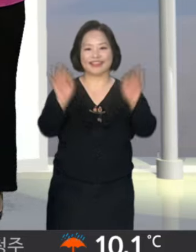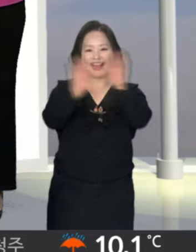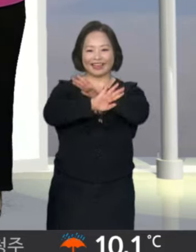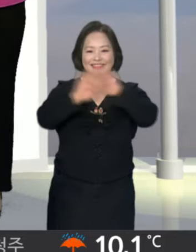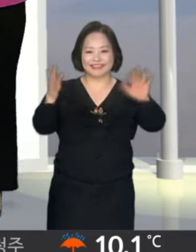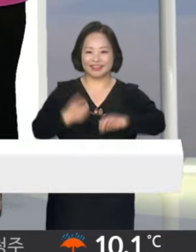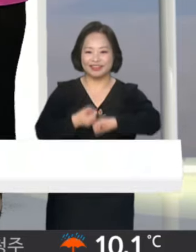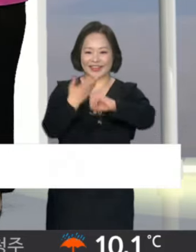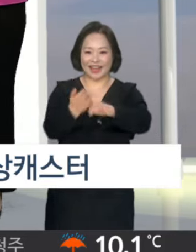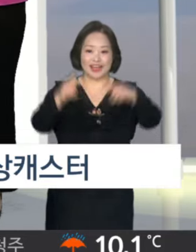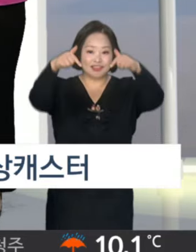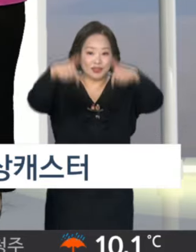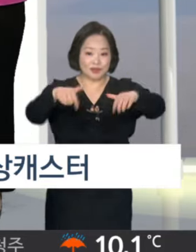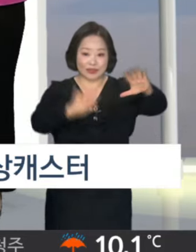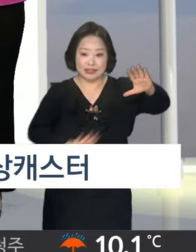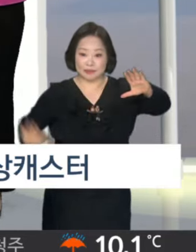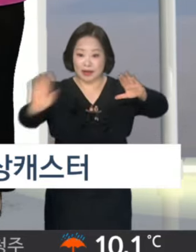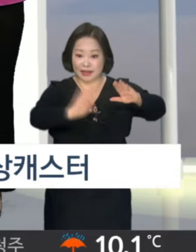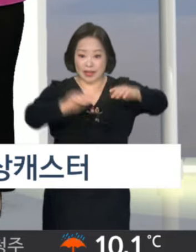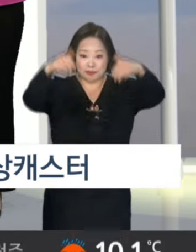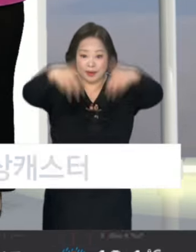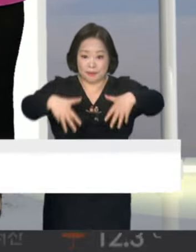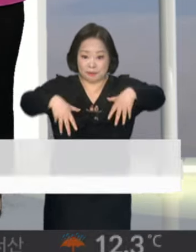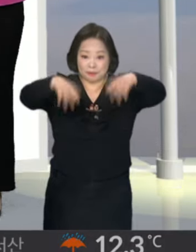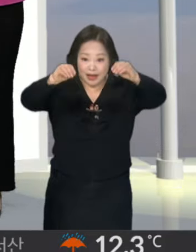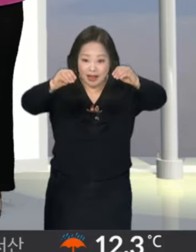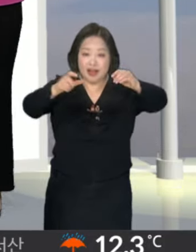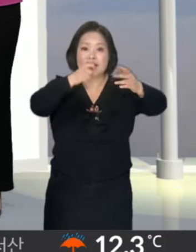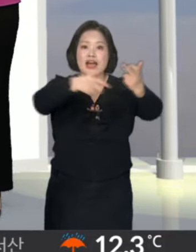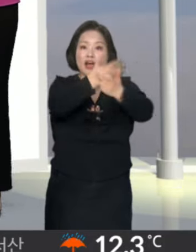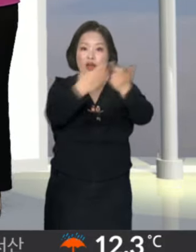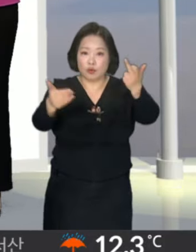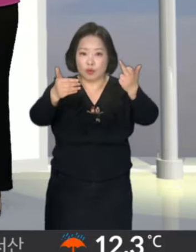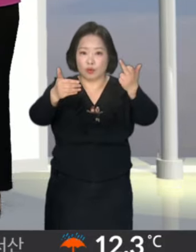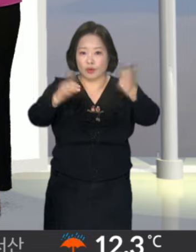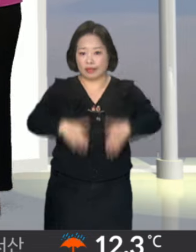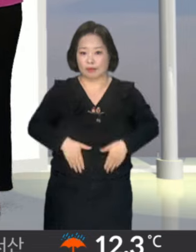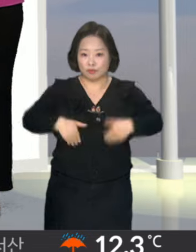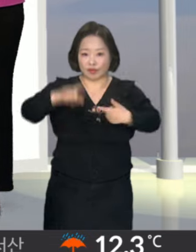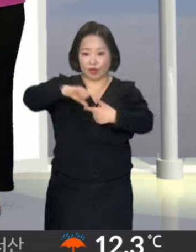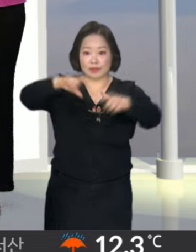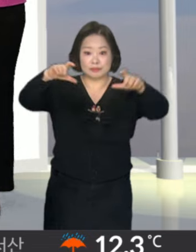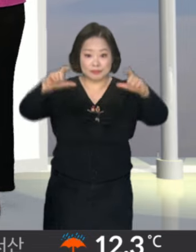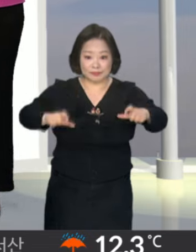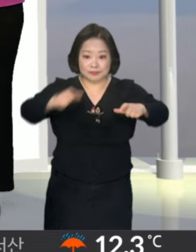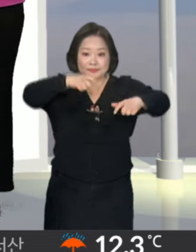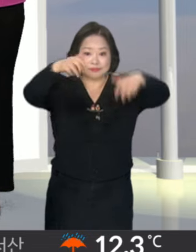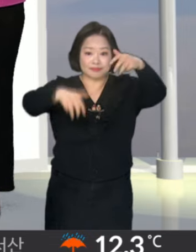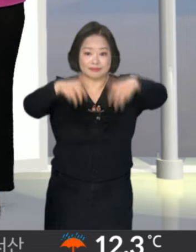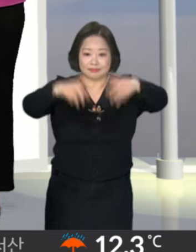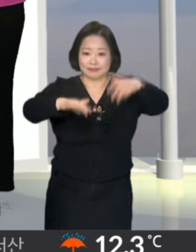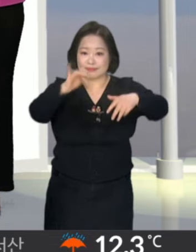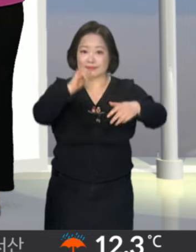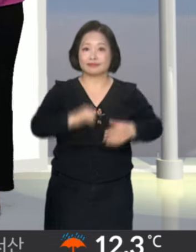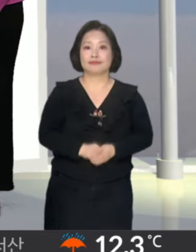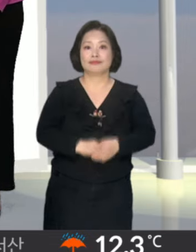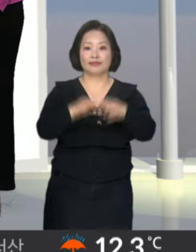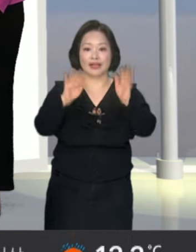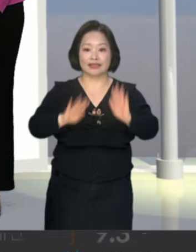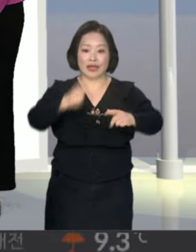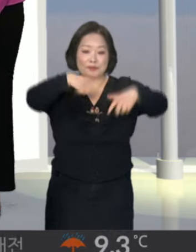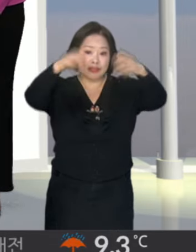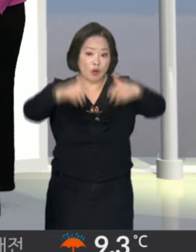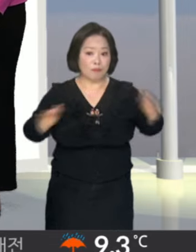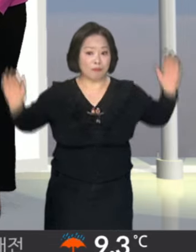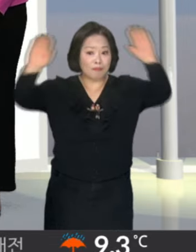현재 서쪽 지방의 비는 모두 그쳤고요. 강원 남부와 영남 지역을 중심으로 비가 이어지고 있습니다. 이